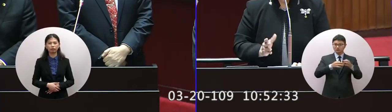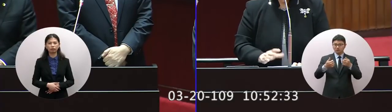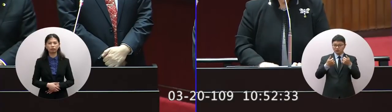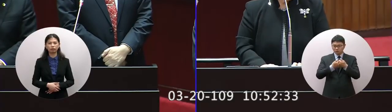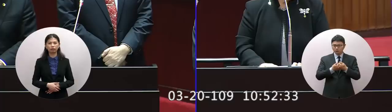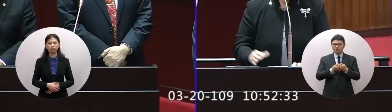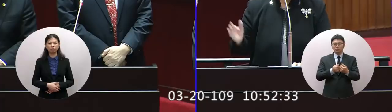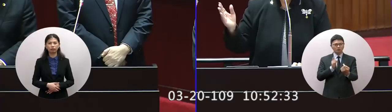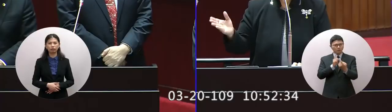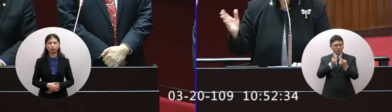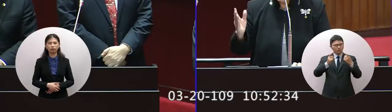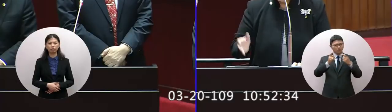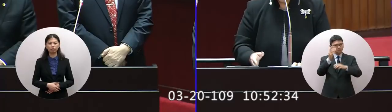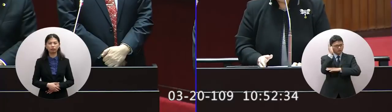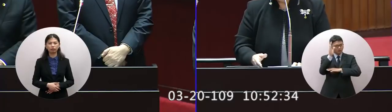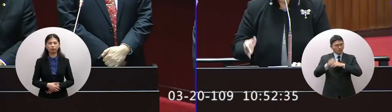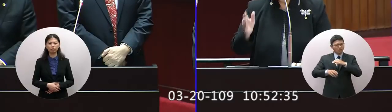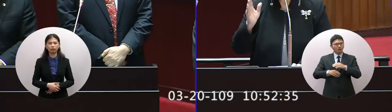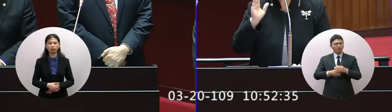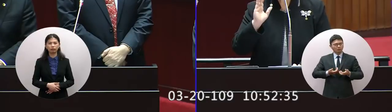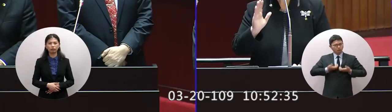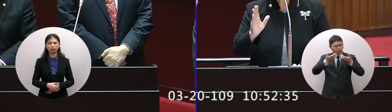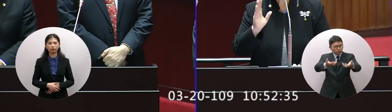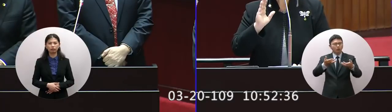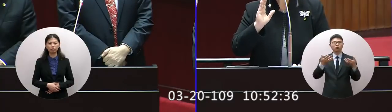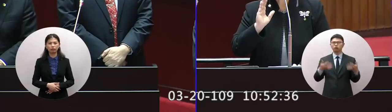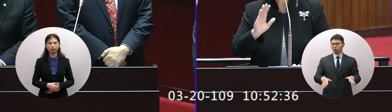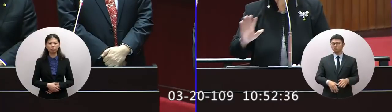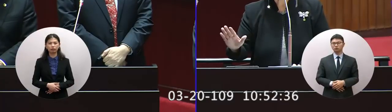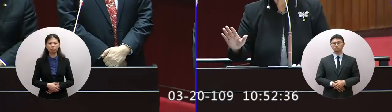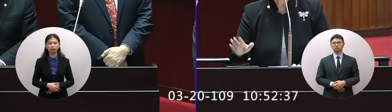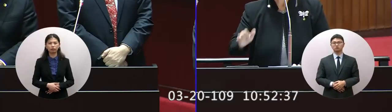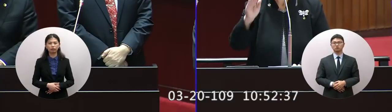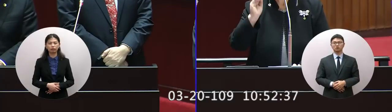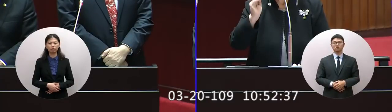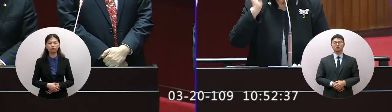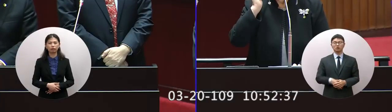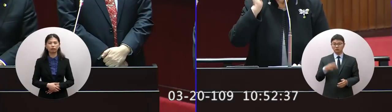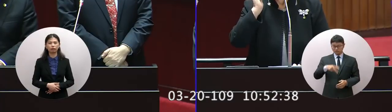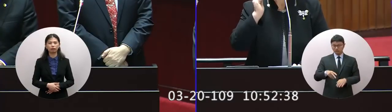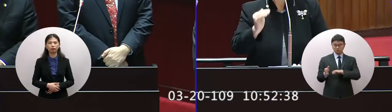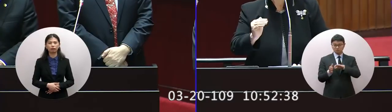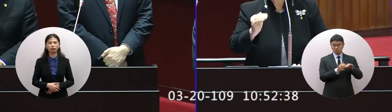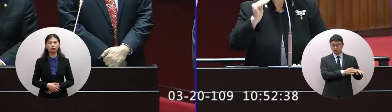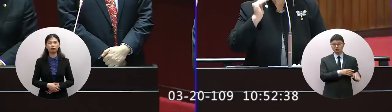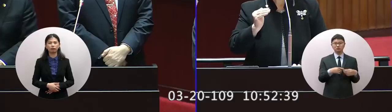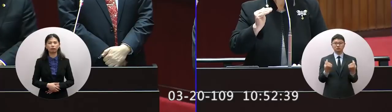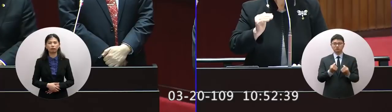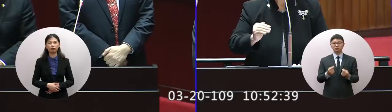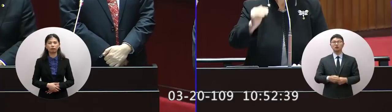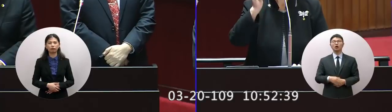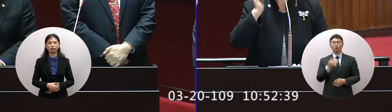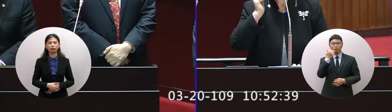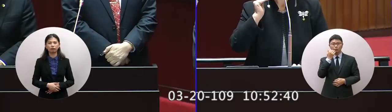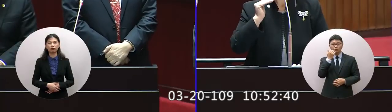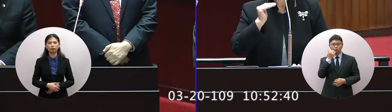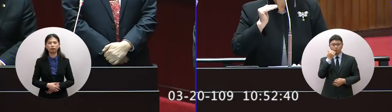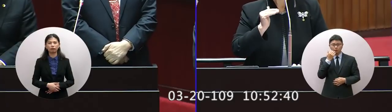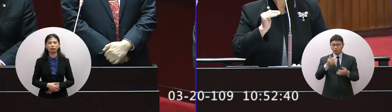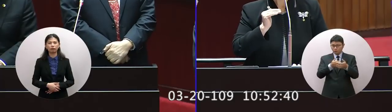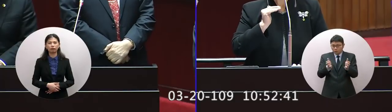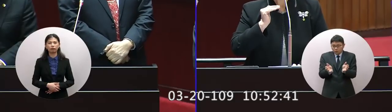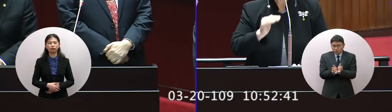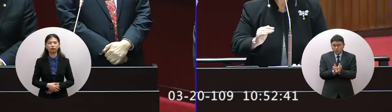的貢獻是不是真的你要看不是只說這些事情而已我們組團去